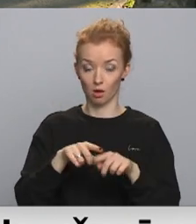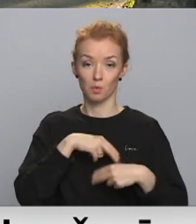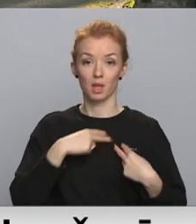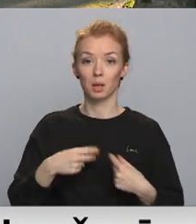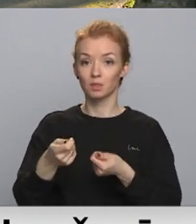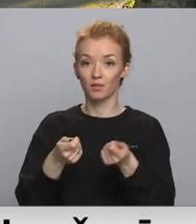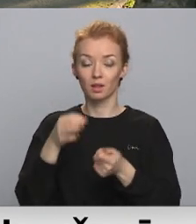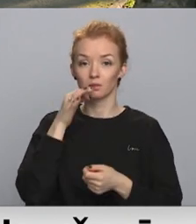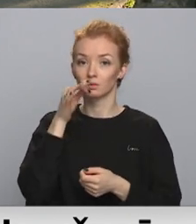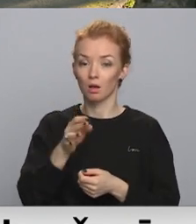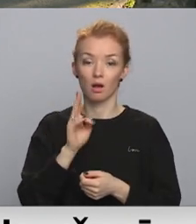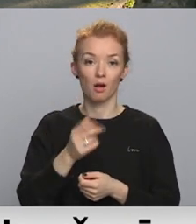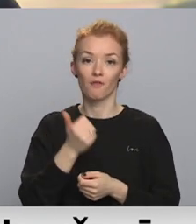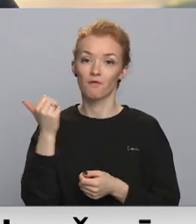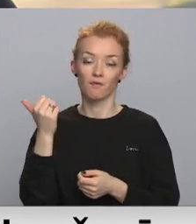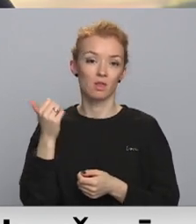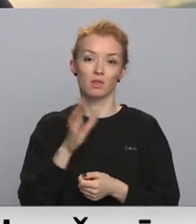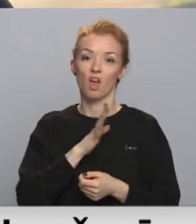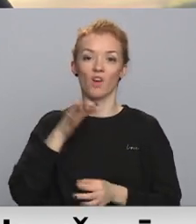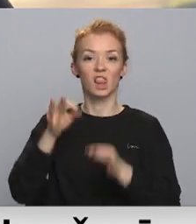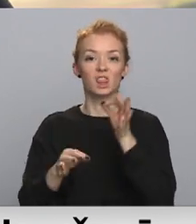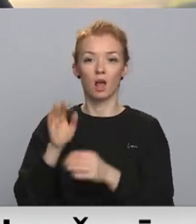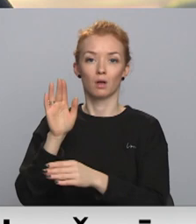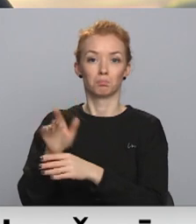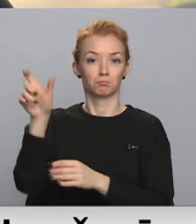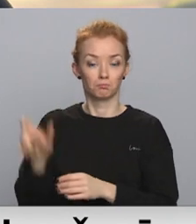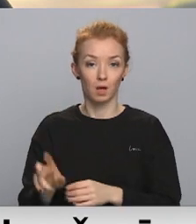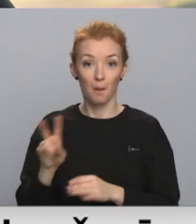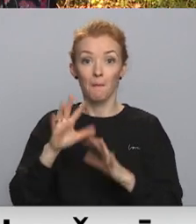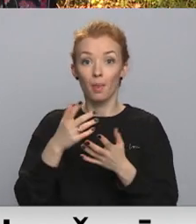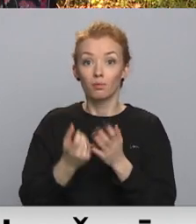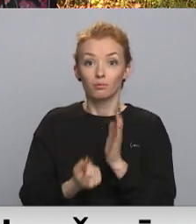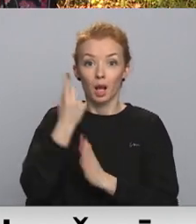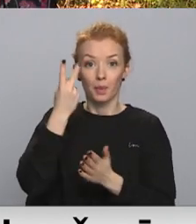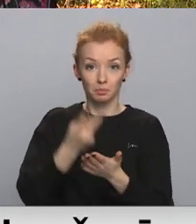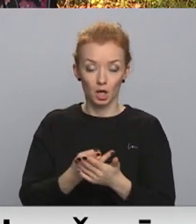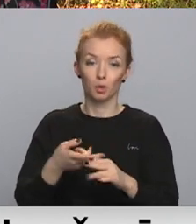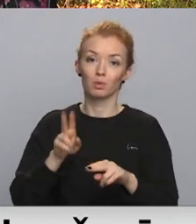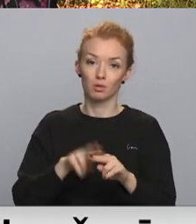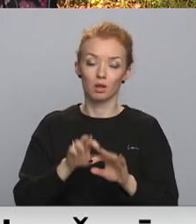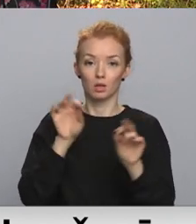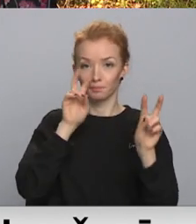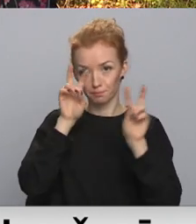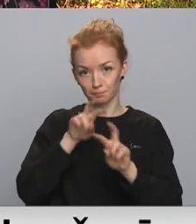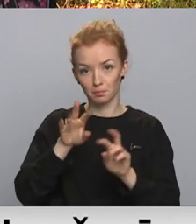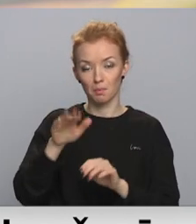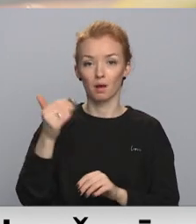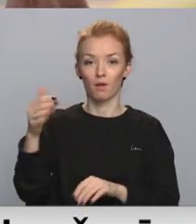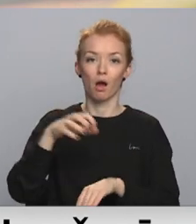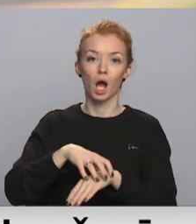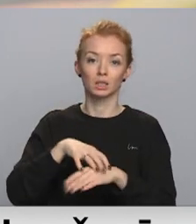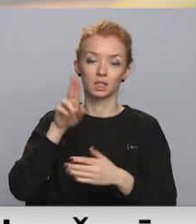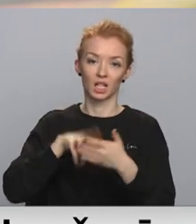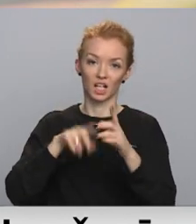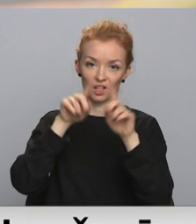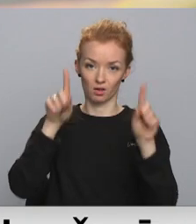ka nav policija vai tiesa un nevar nevienu tiesāt. Taču tik līdz būs pierādījumi, tikšot skatīts jautājums par certifikātām lēšanu. Viens